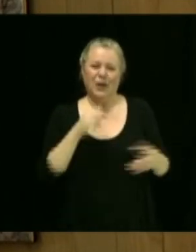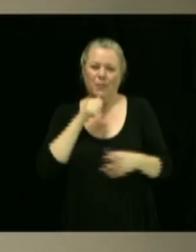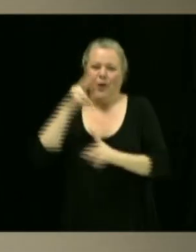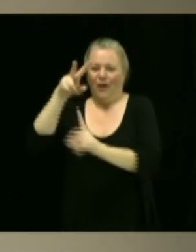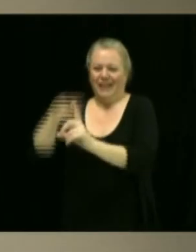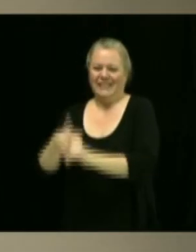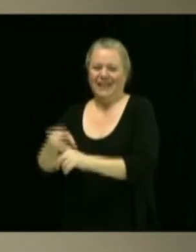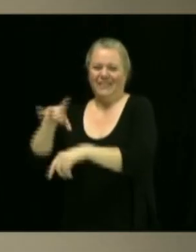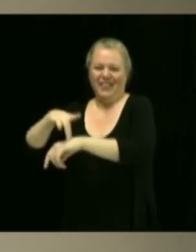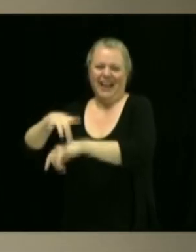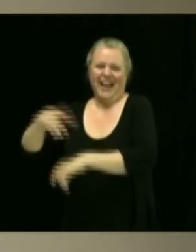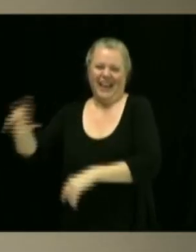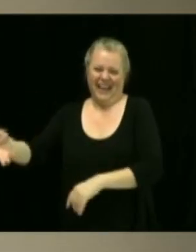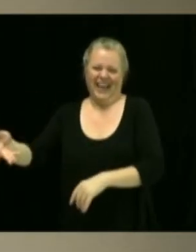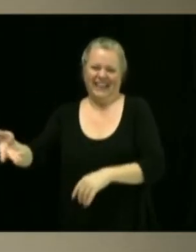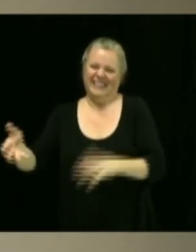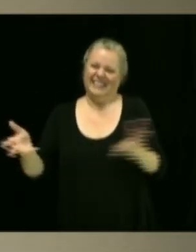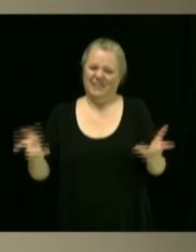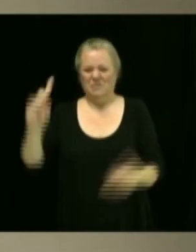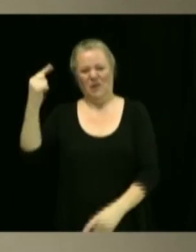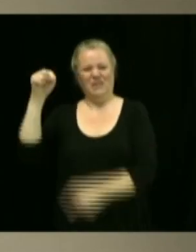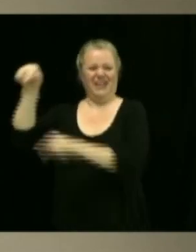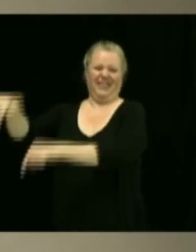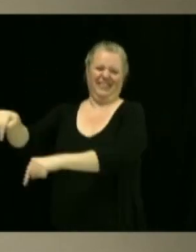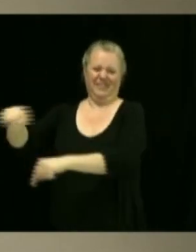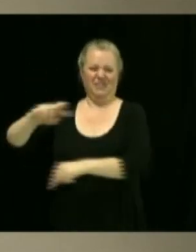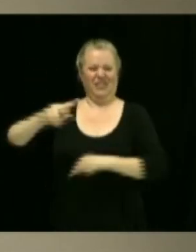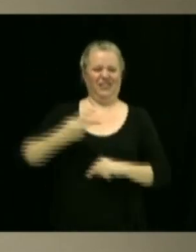On s'entend sur l'ordre des priorités. D'accord.